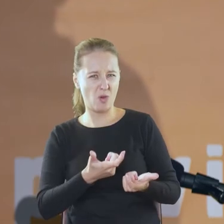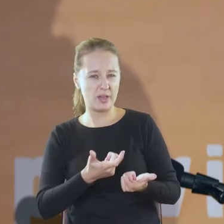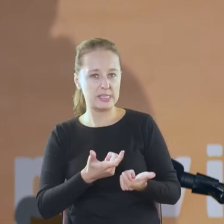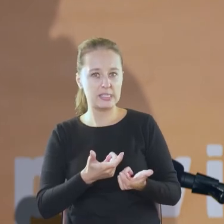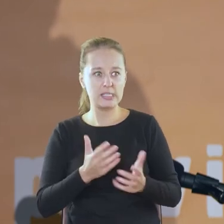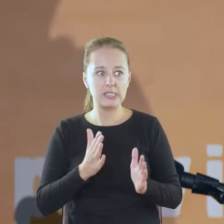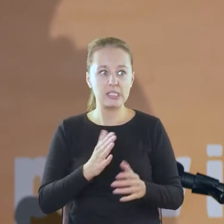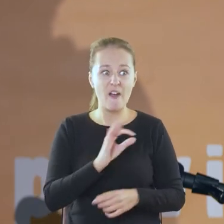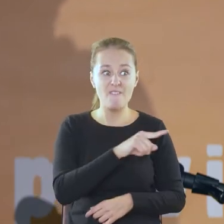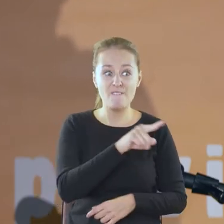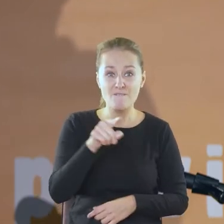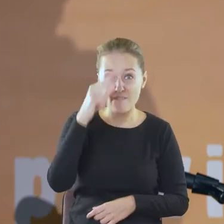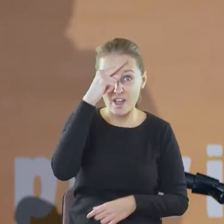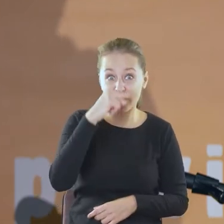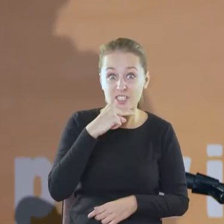Wasz tato?